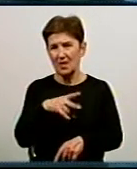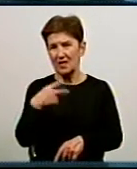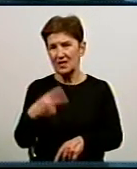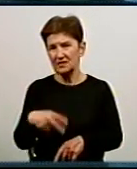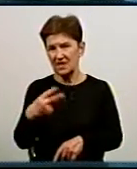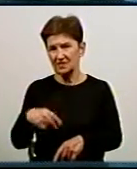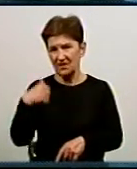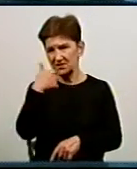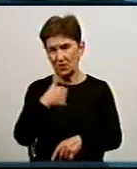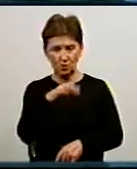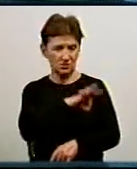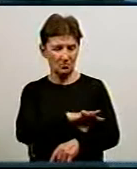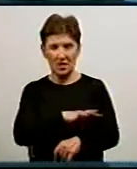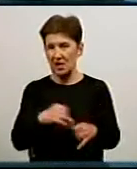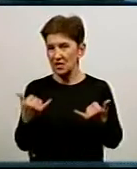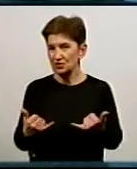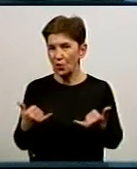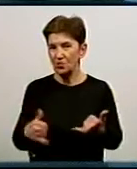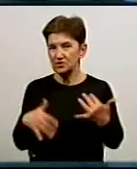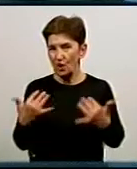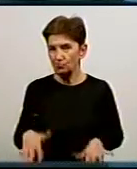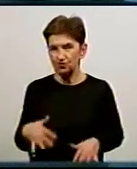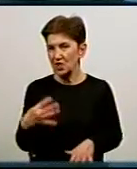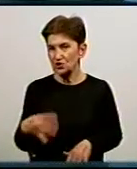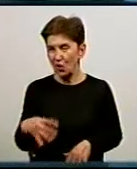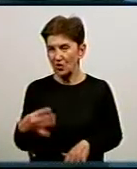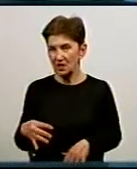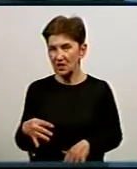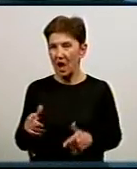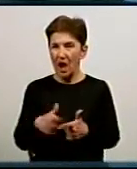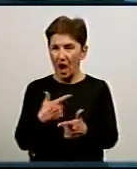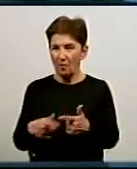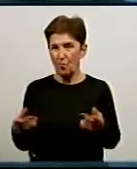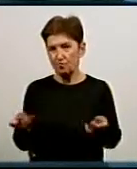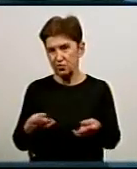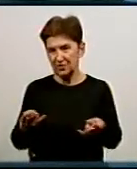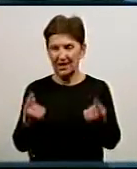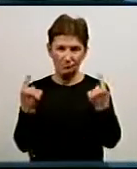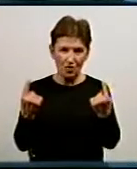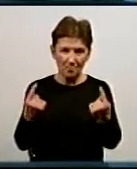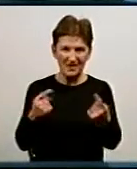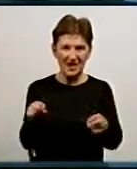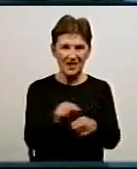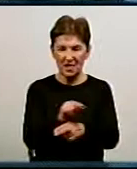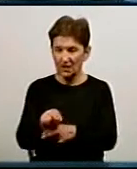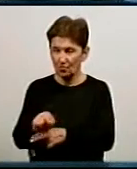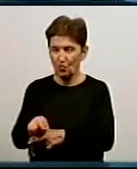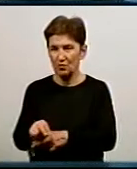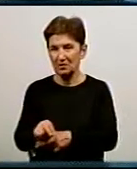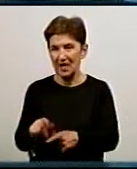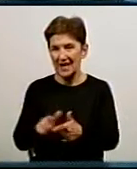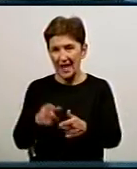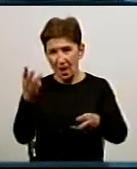років експлуатації, сьогодні вже 40 натомість, і, ну, відповідно, він або потребує капітального ремонту, або просто капітальної